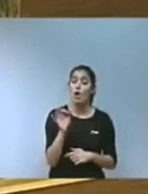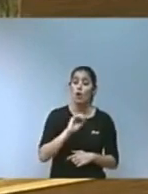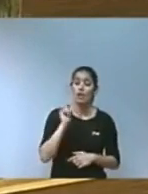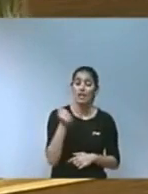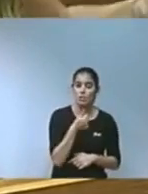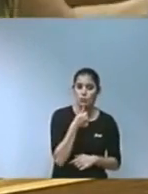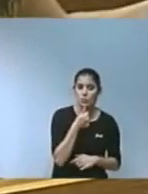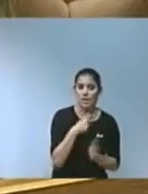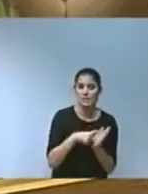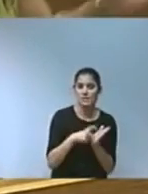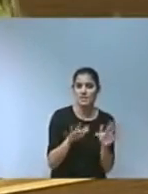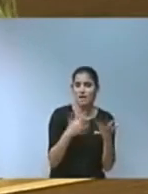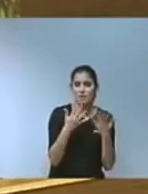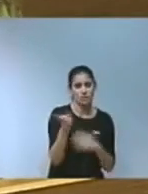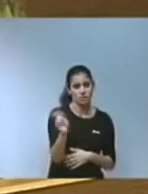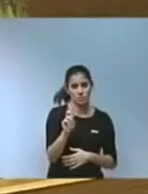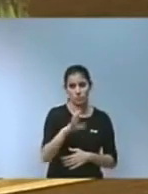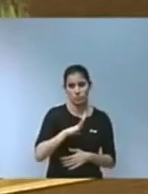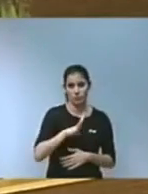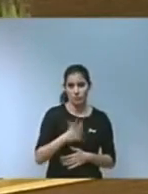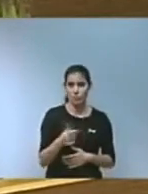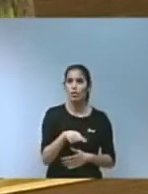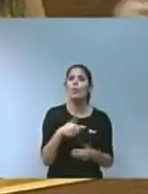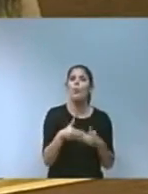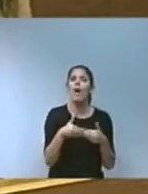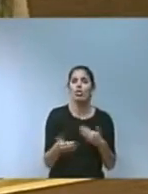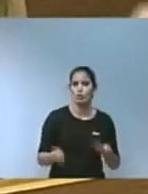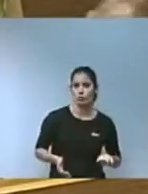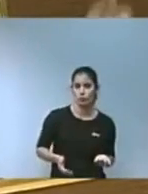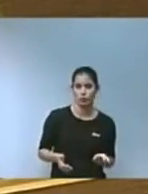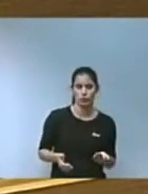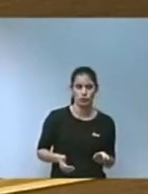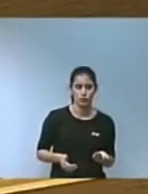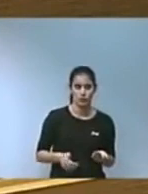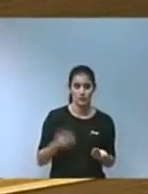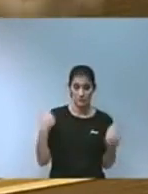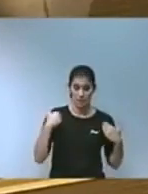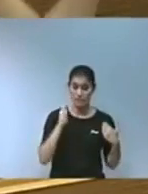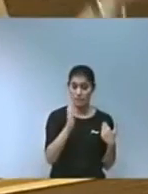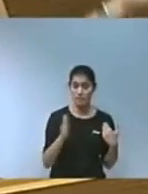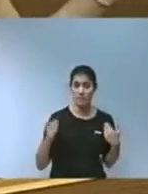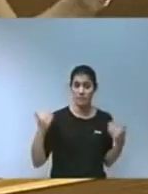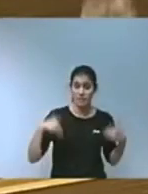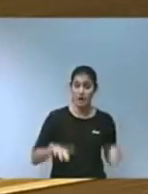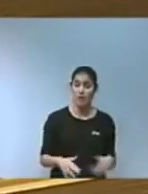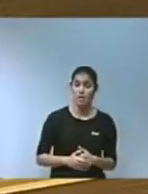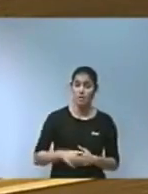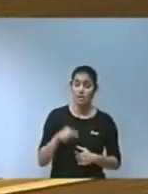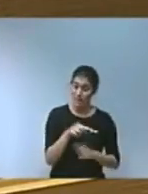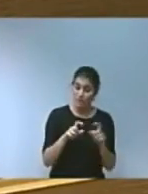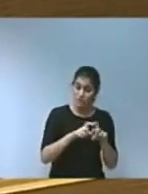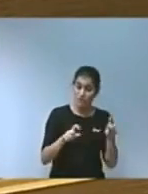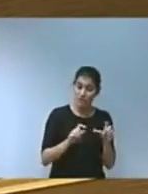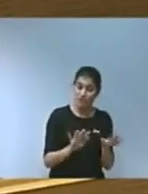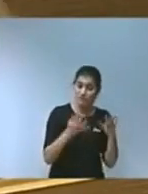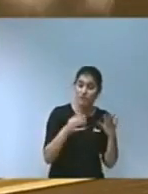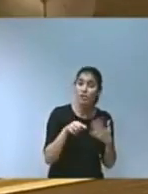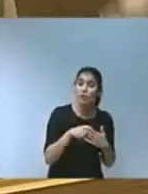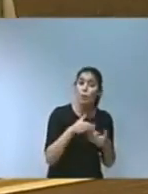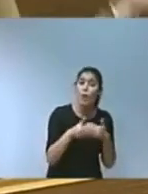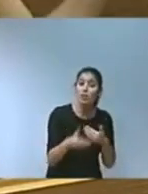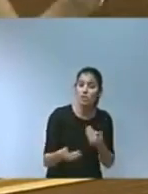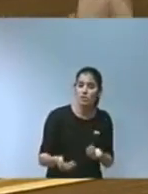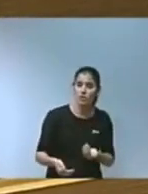quan s'han d'activar si efectivament els drets estan ocasionats quan hem d'activar les clàusules de salvaguarda qui